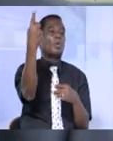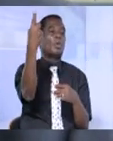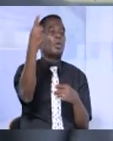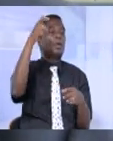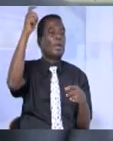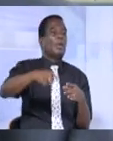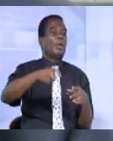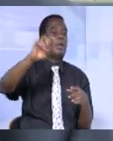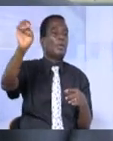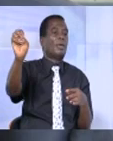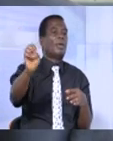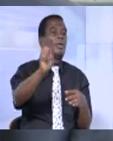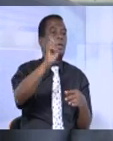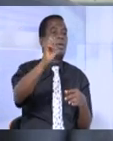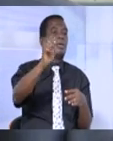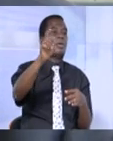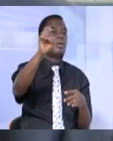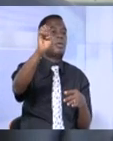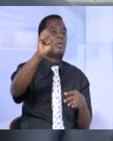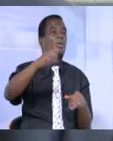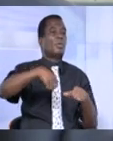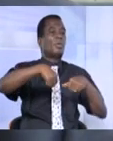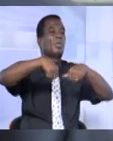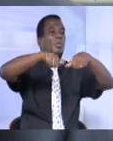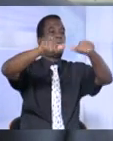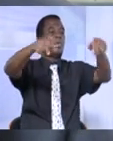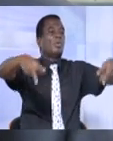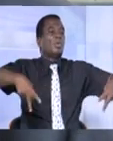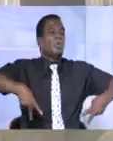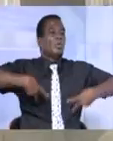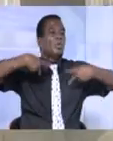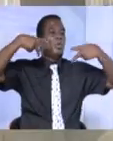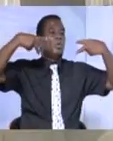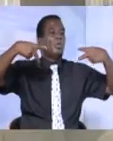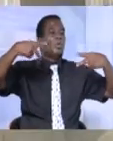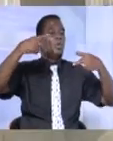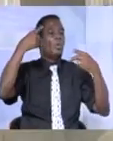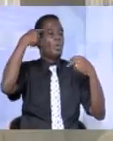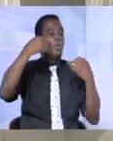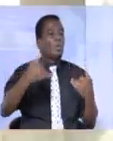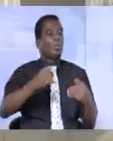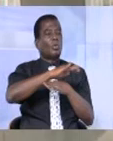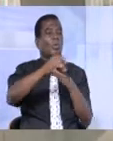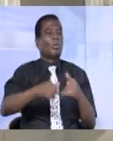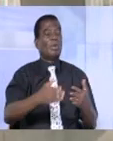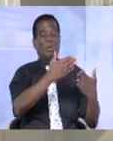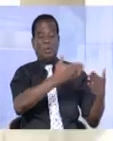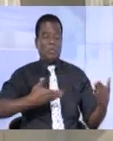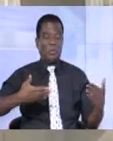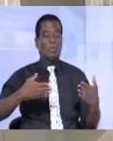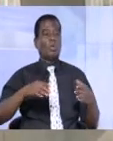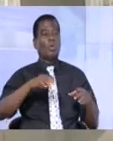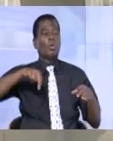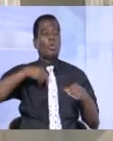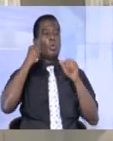nécessité de continuer à vivre. Pour l'instant, tout le monde est serein. Nous sommes en train de faire les cours,